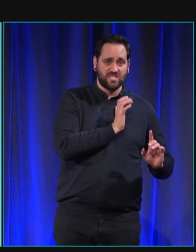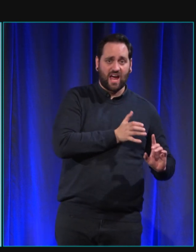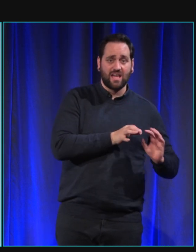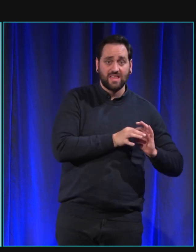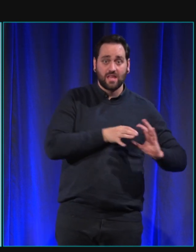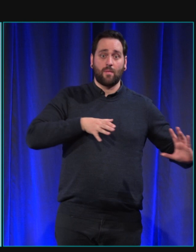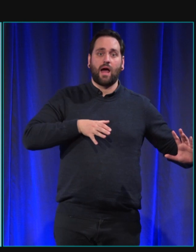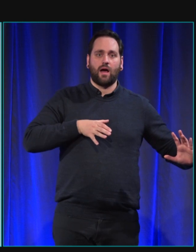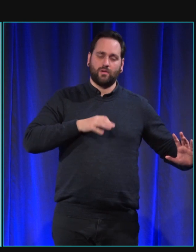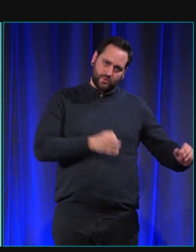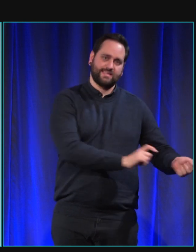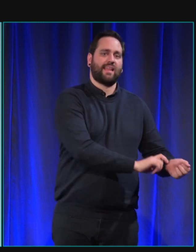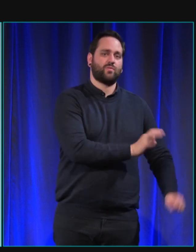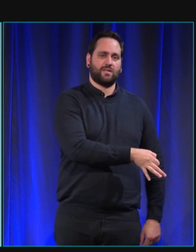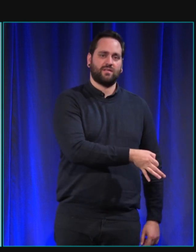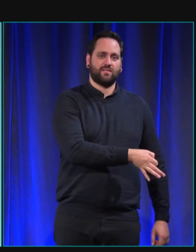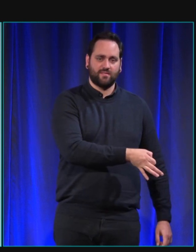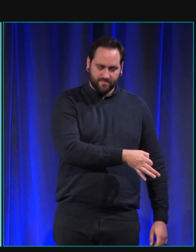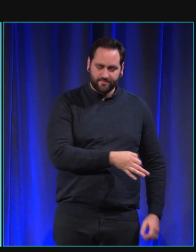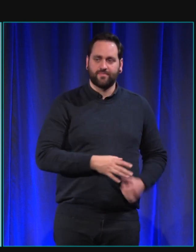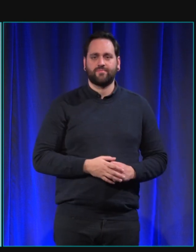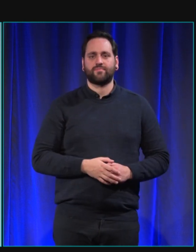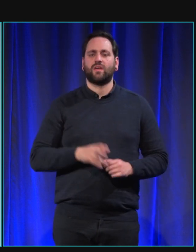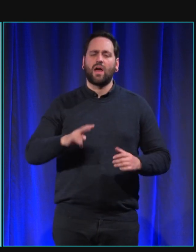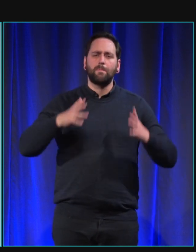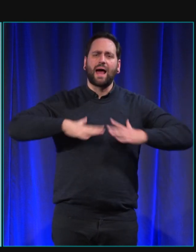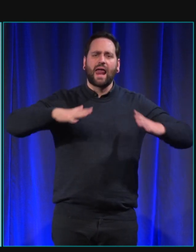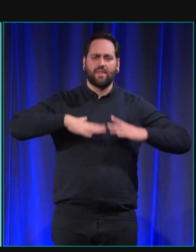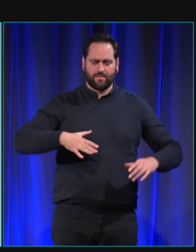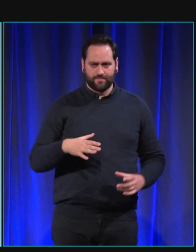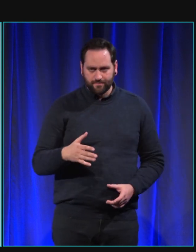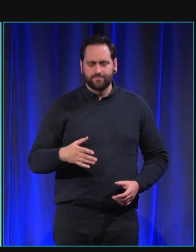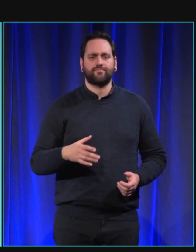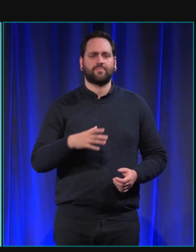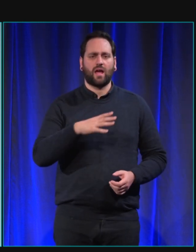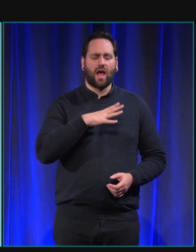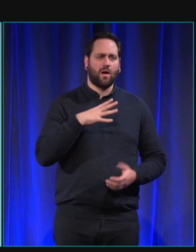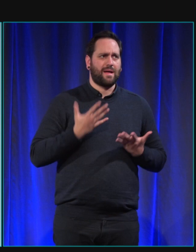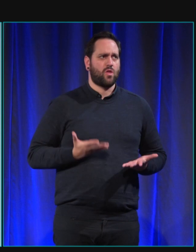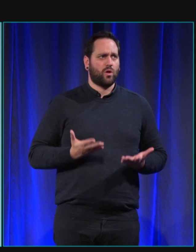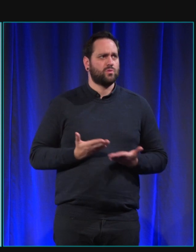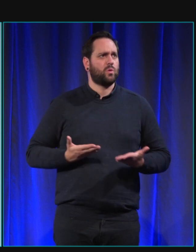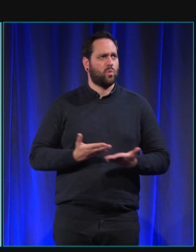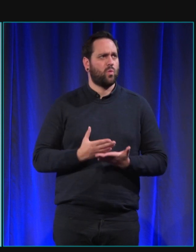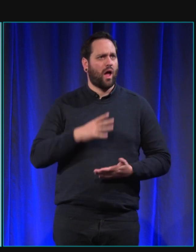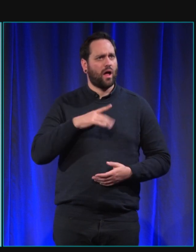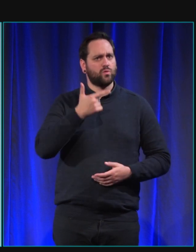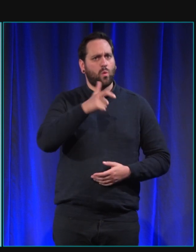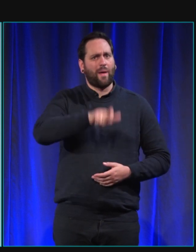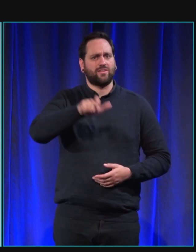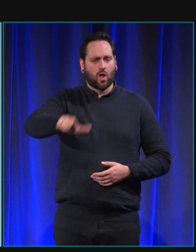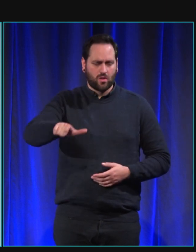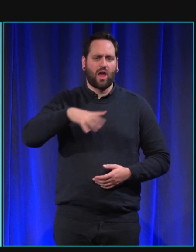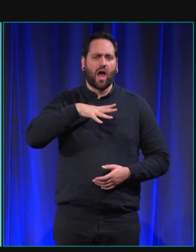les balades on a deux deux personnes actuellement qui ont des hendis des hendis chiens pardon des chiens guide-écouteurs sur Paris